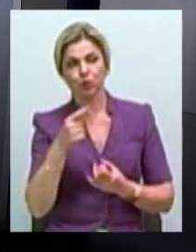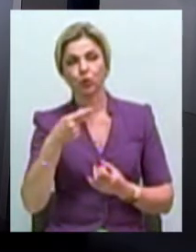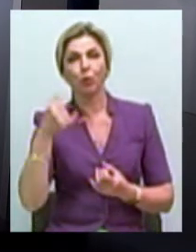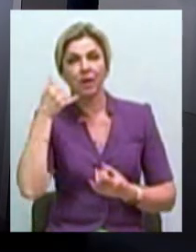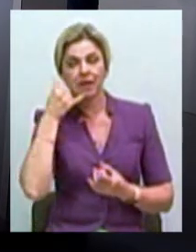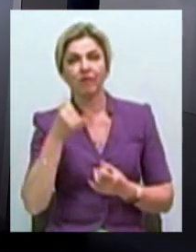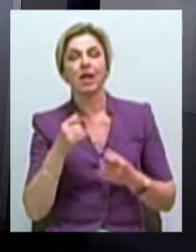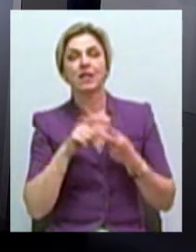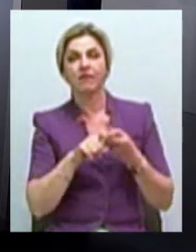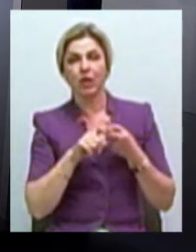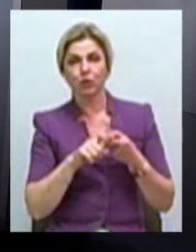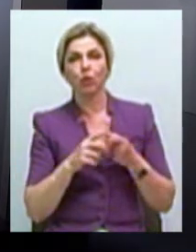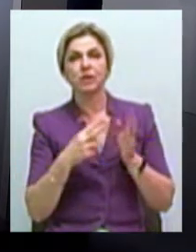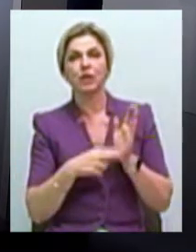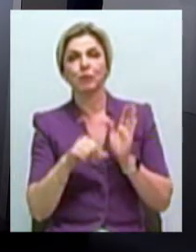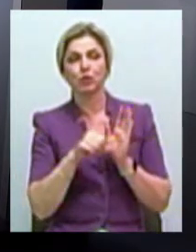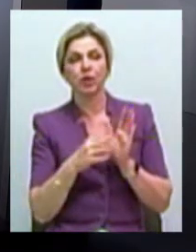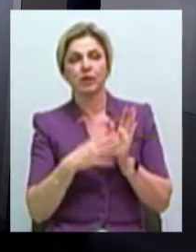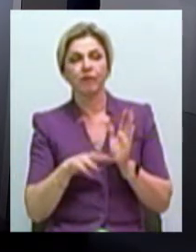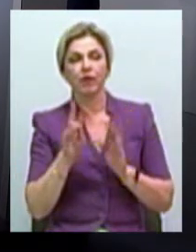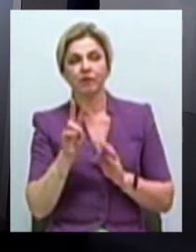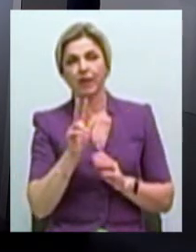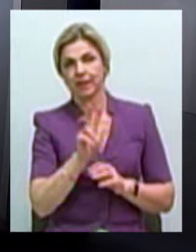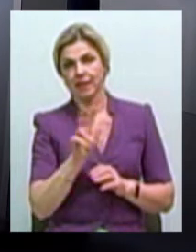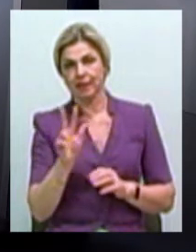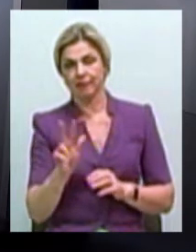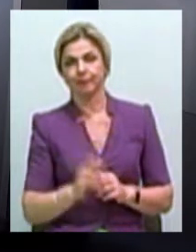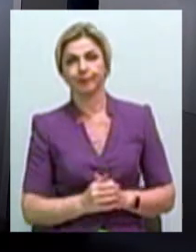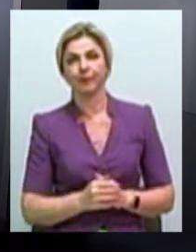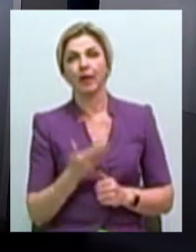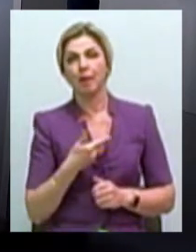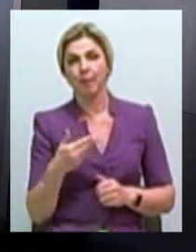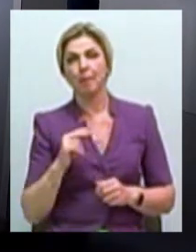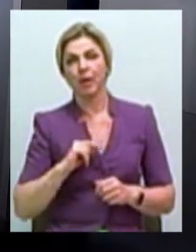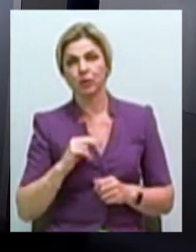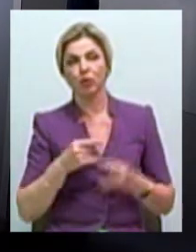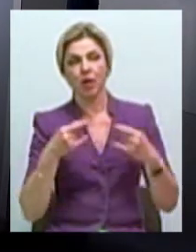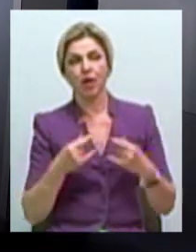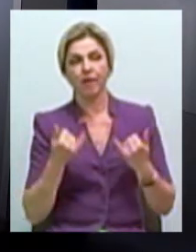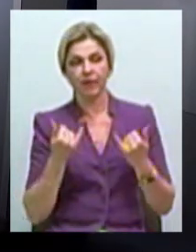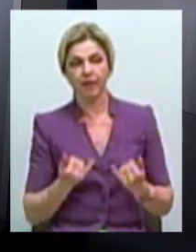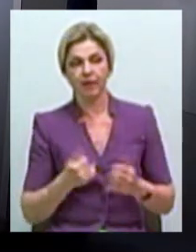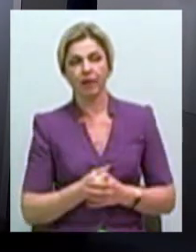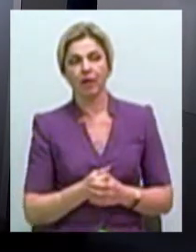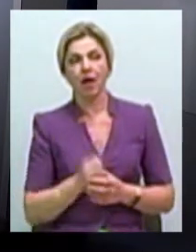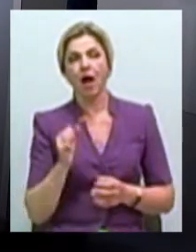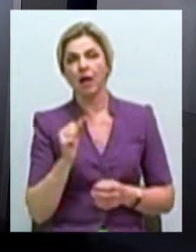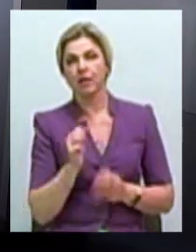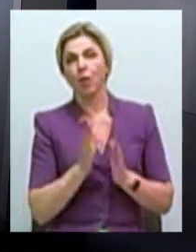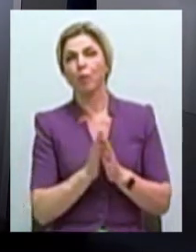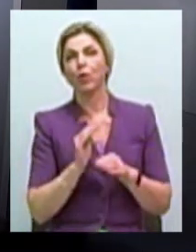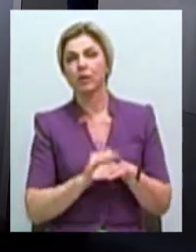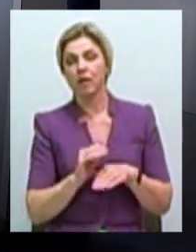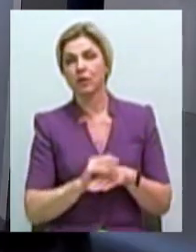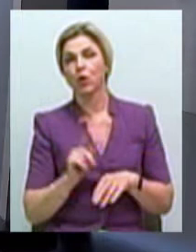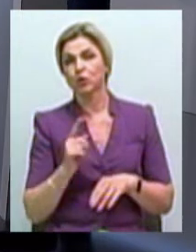прямого зв'язку 76 92 33. Ми працюємо в прямому ефірі. Артем, будь ласка, чому